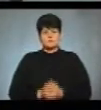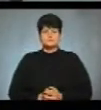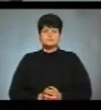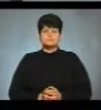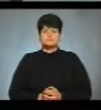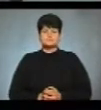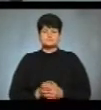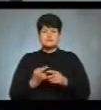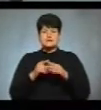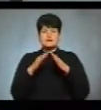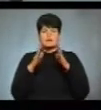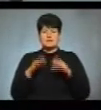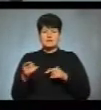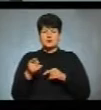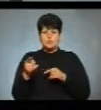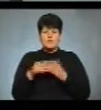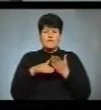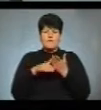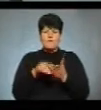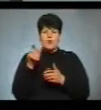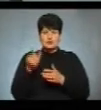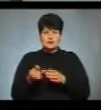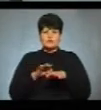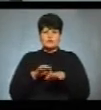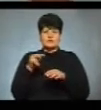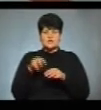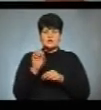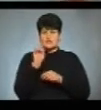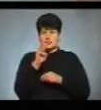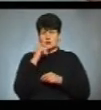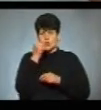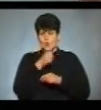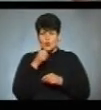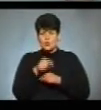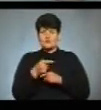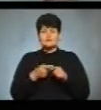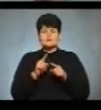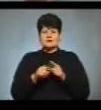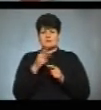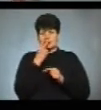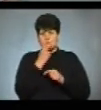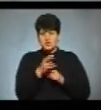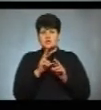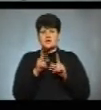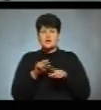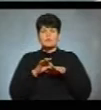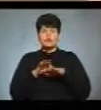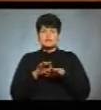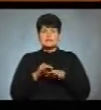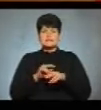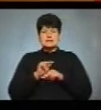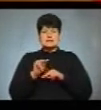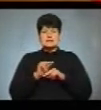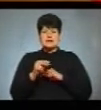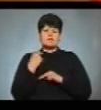Такий табір у Тернополі волонтер Тарас Малюжинський проводить з 2013 року. На цих кадрах ви бачите, як проходили заняття в